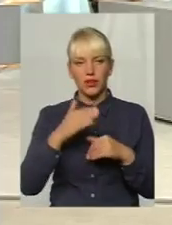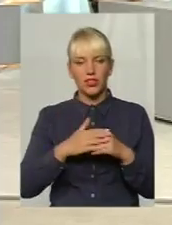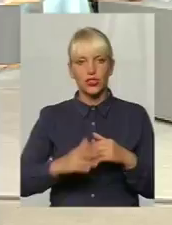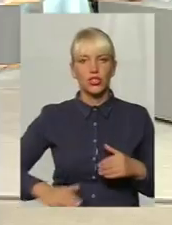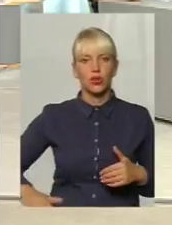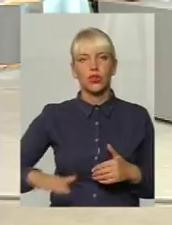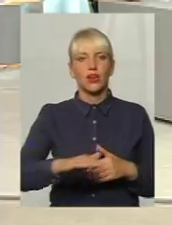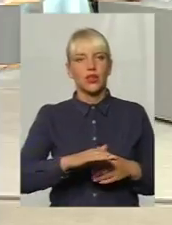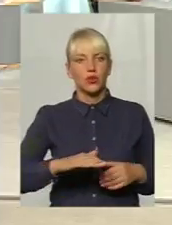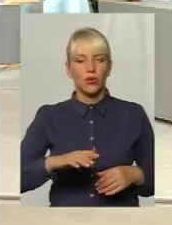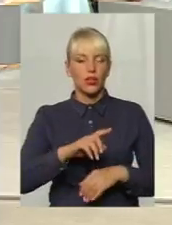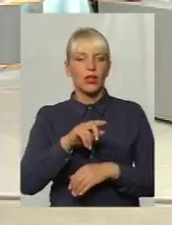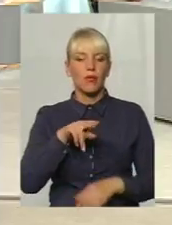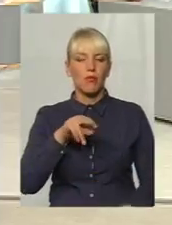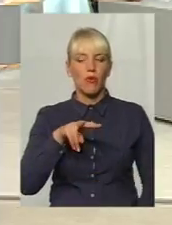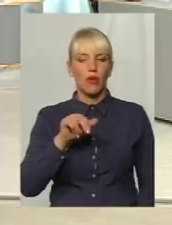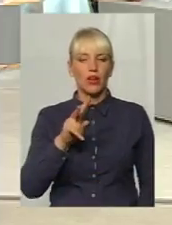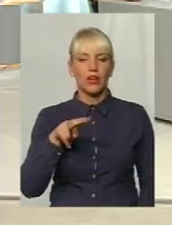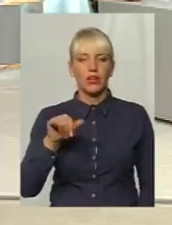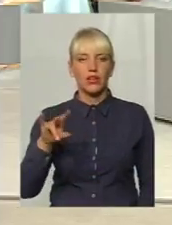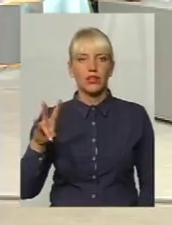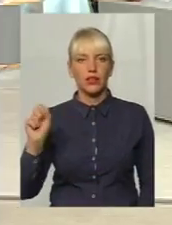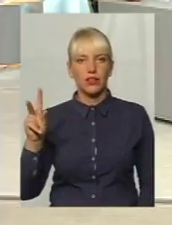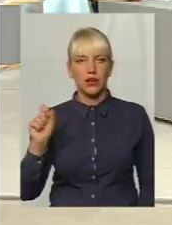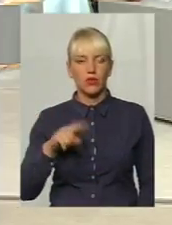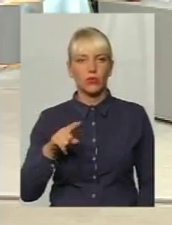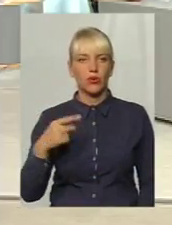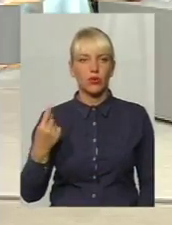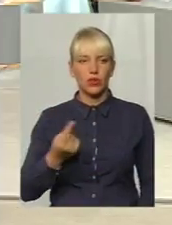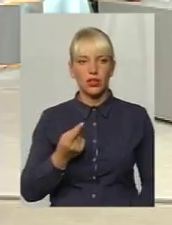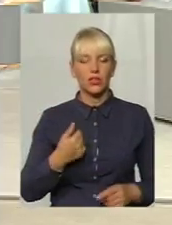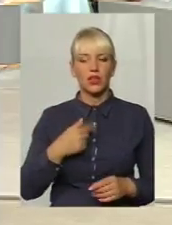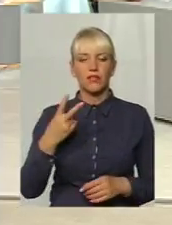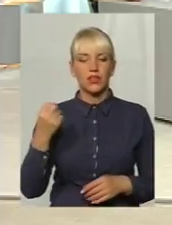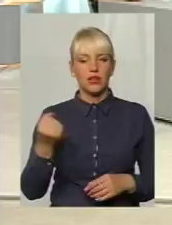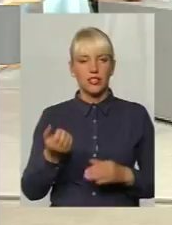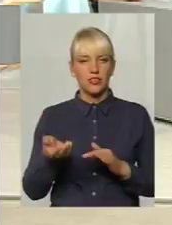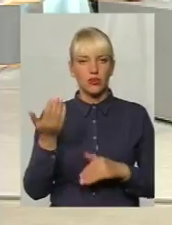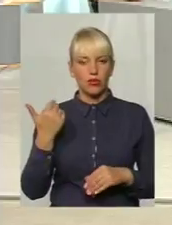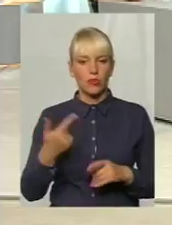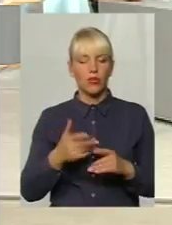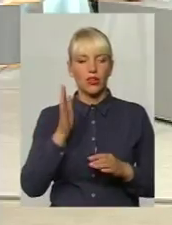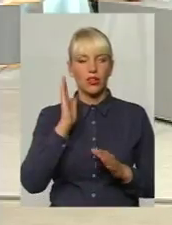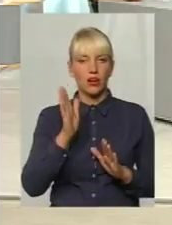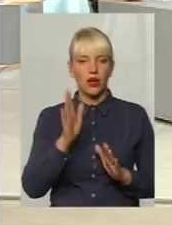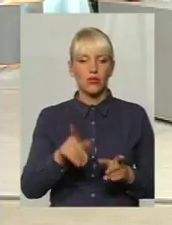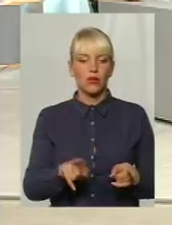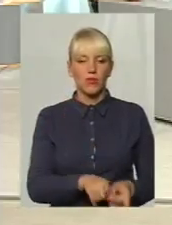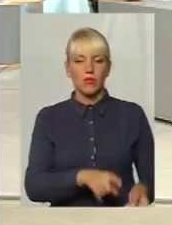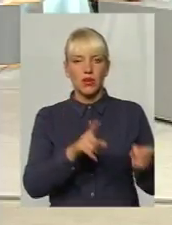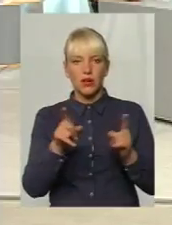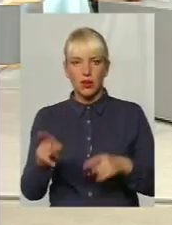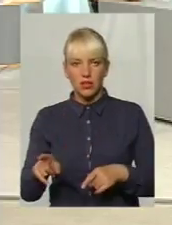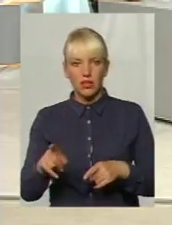першої поліклініки. Так, і от я була певні тижні в два тому, і тільки ми перевели педіатрів із дільниці, яка